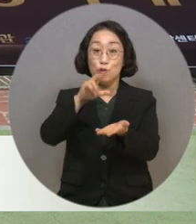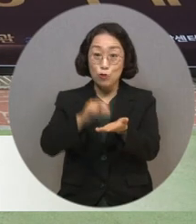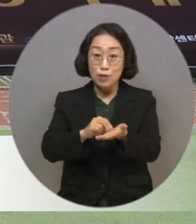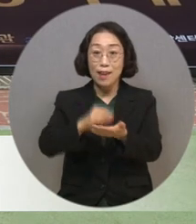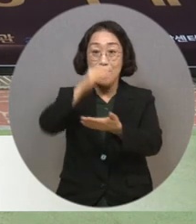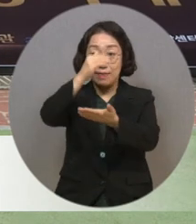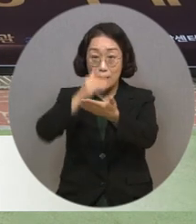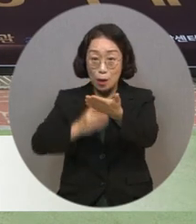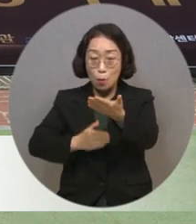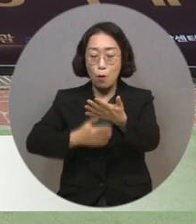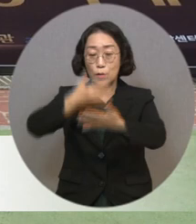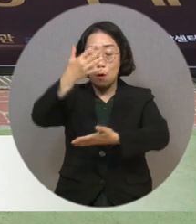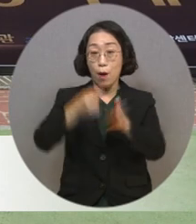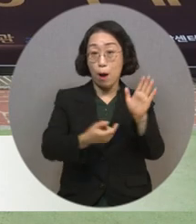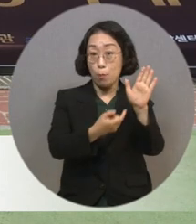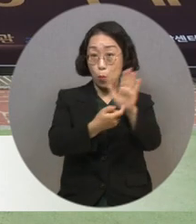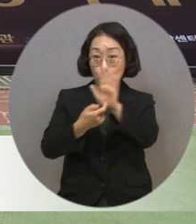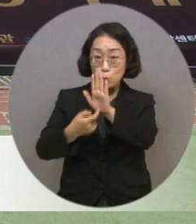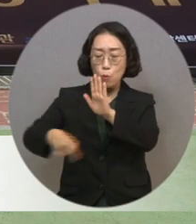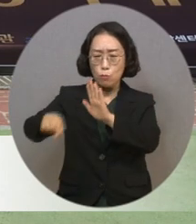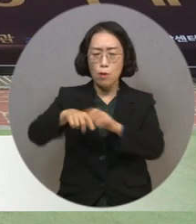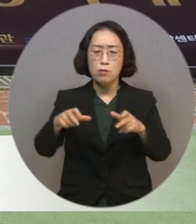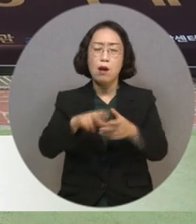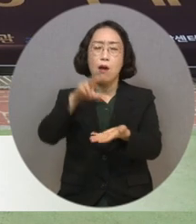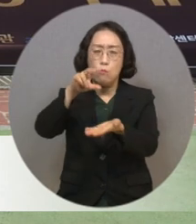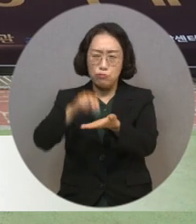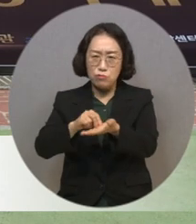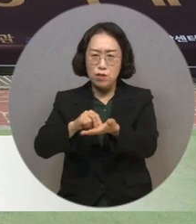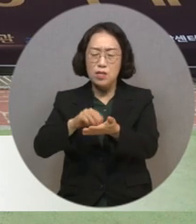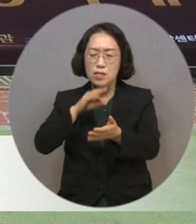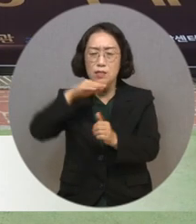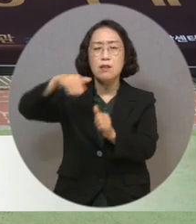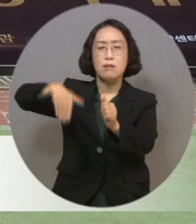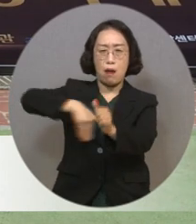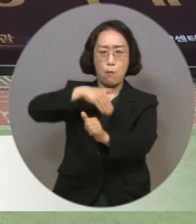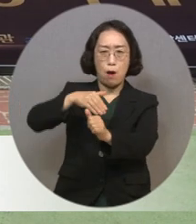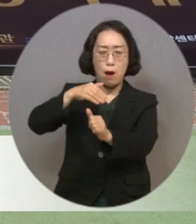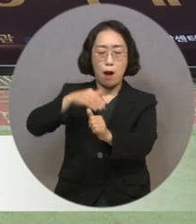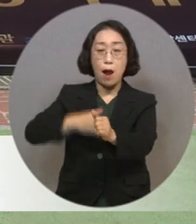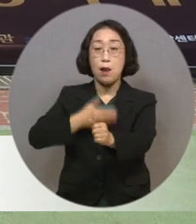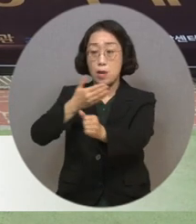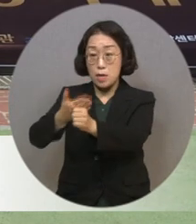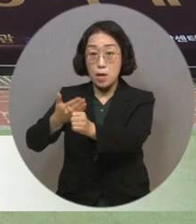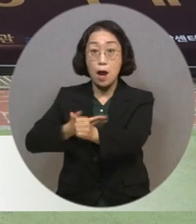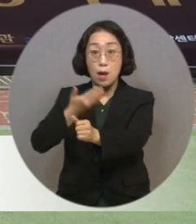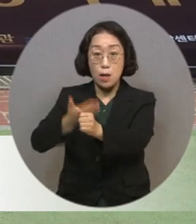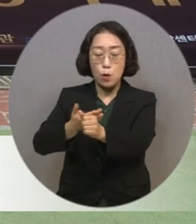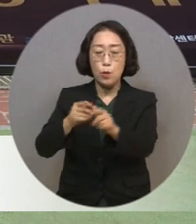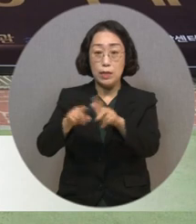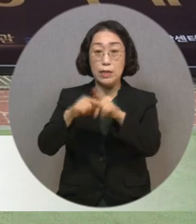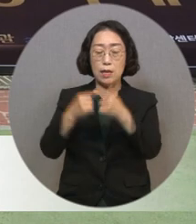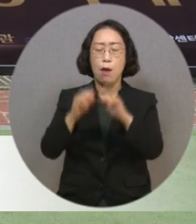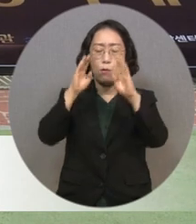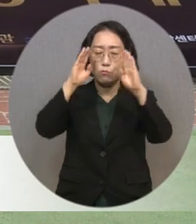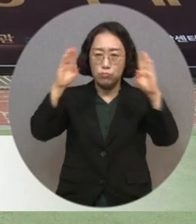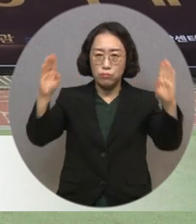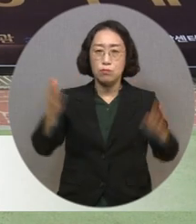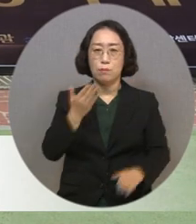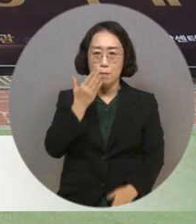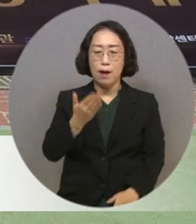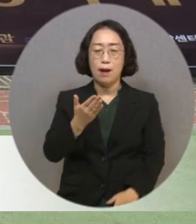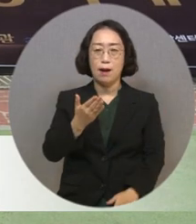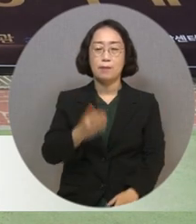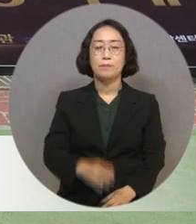상영하여 이로써 장애인의 문제와 또 현실들을 알리고 장애인에 대해 이해를 높일 수 있을 것이라고